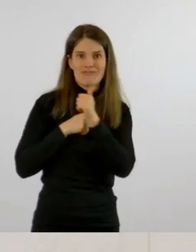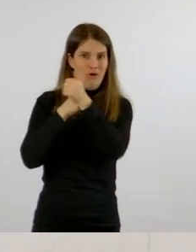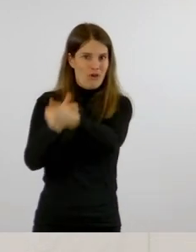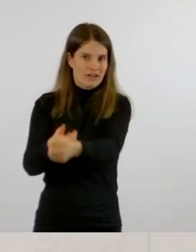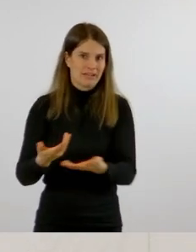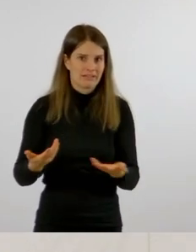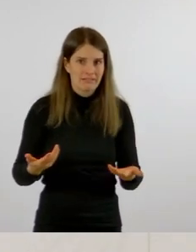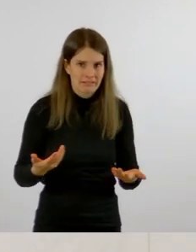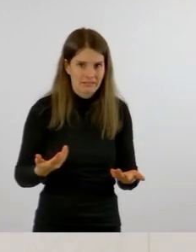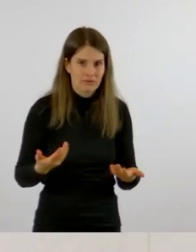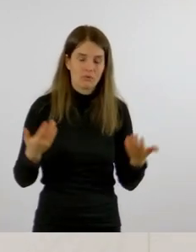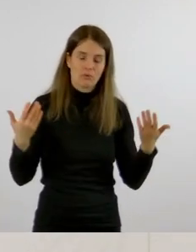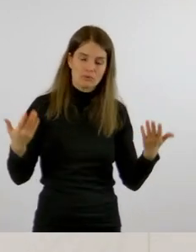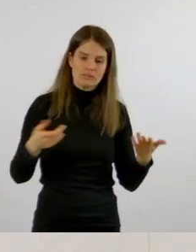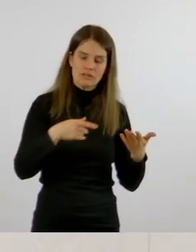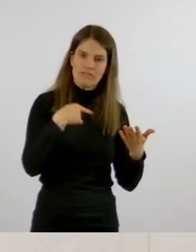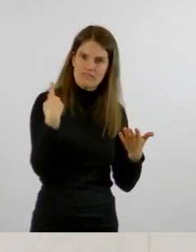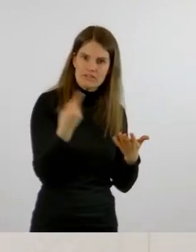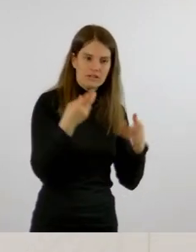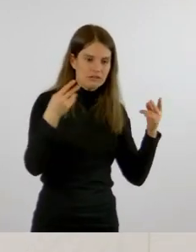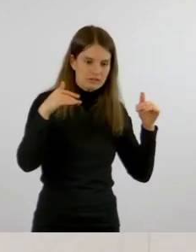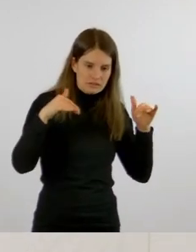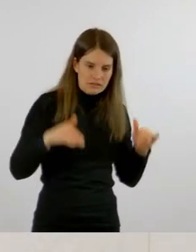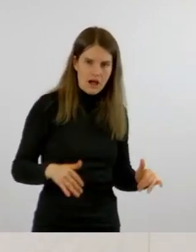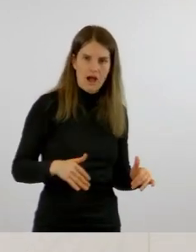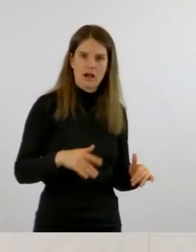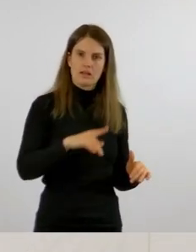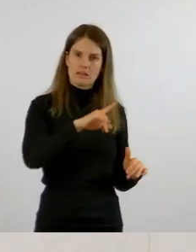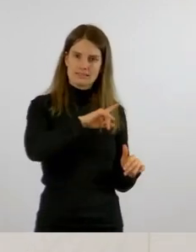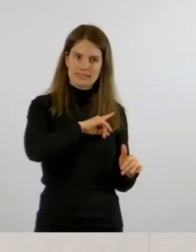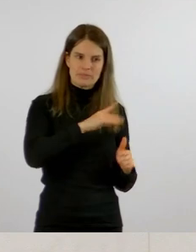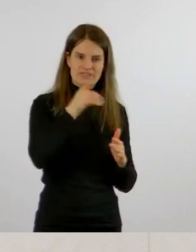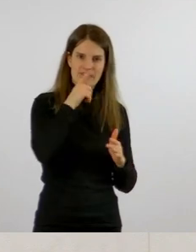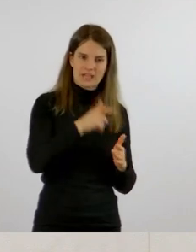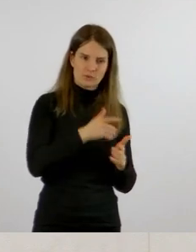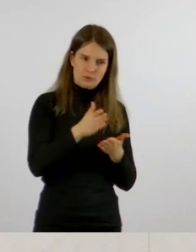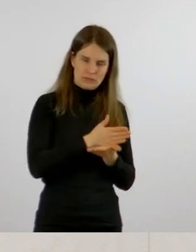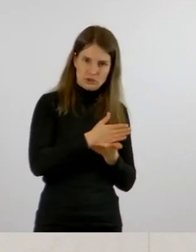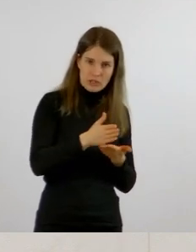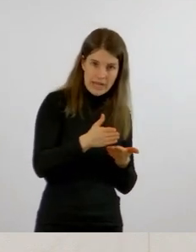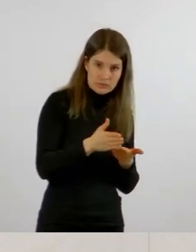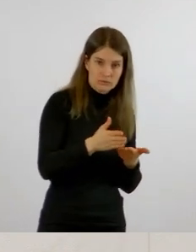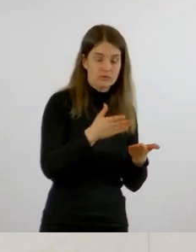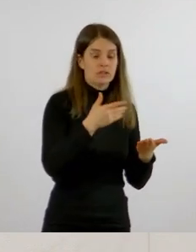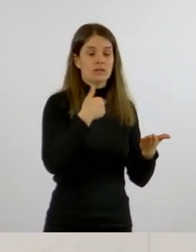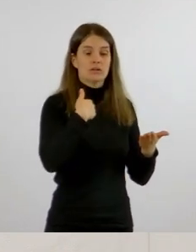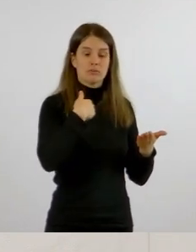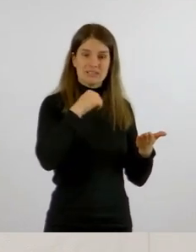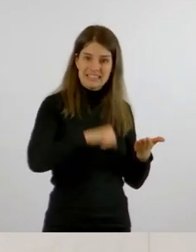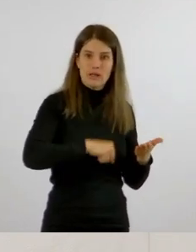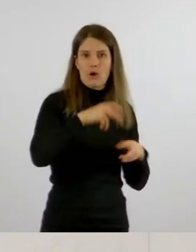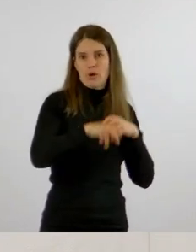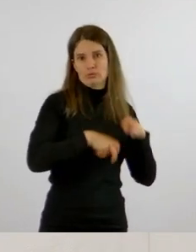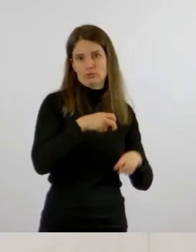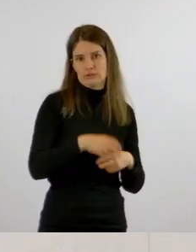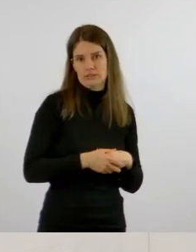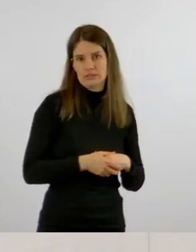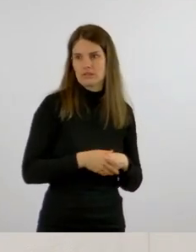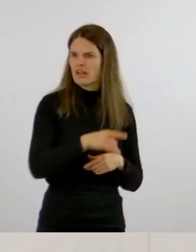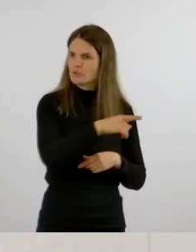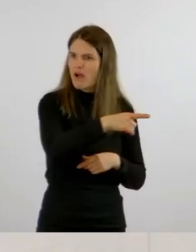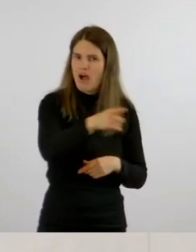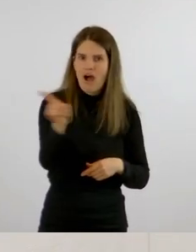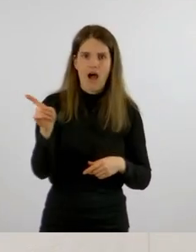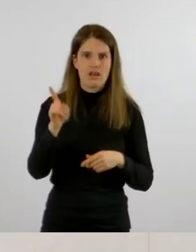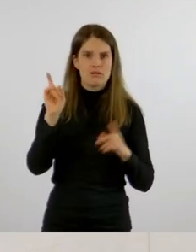den werden wir auch ausüben und entsprechend nutzen. Also niemand muss die Sorge haben, dass wir von jetzt auf gleich